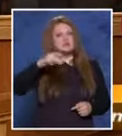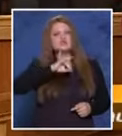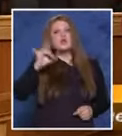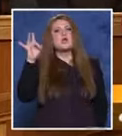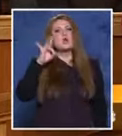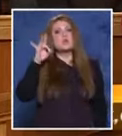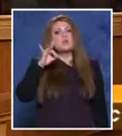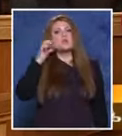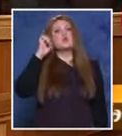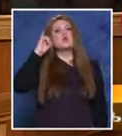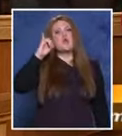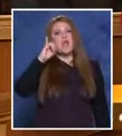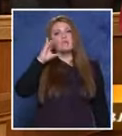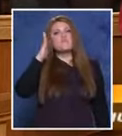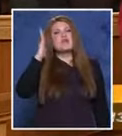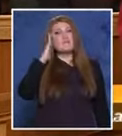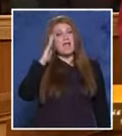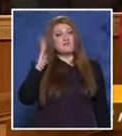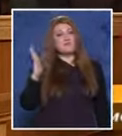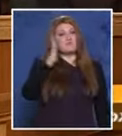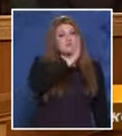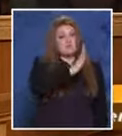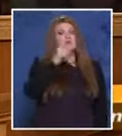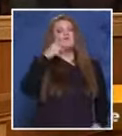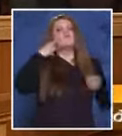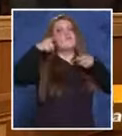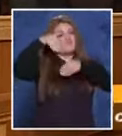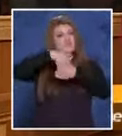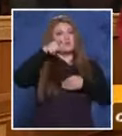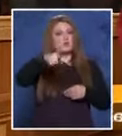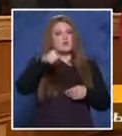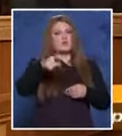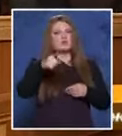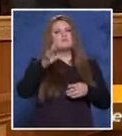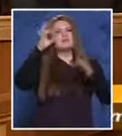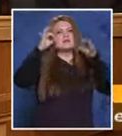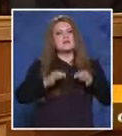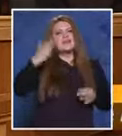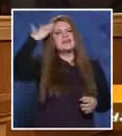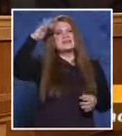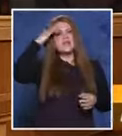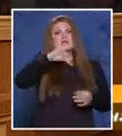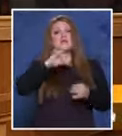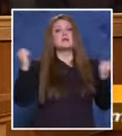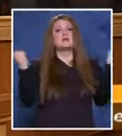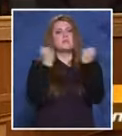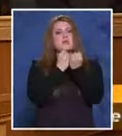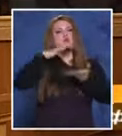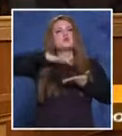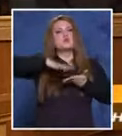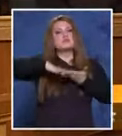Румен, Юлианов, Върбанов в това, че на установената дата и място, така как се установява